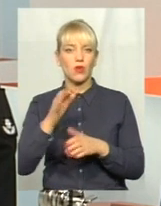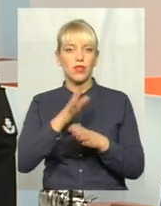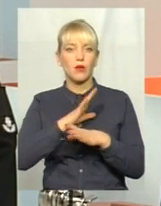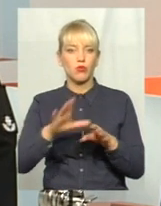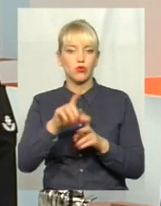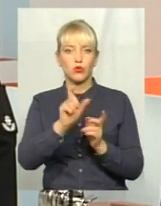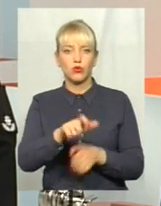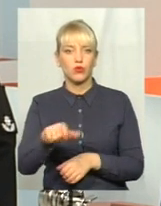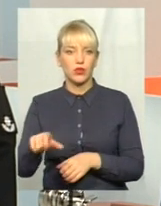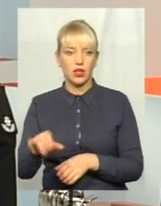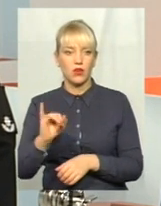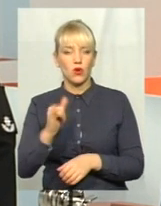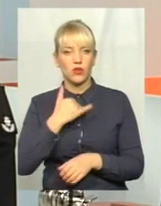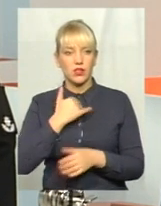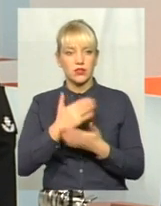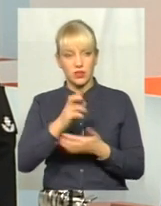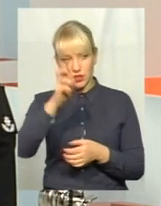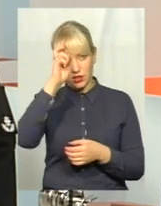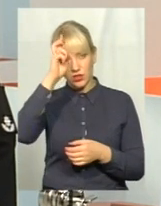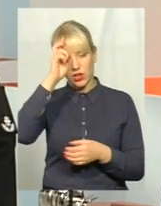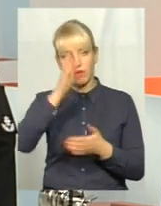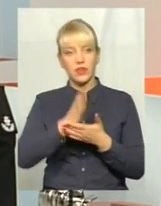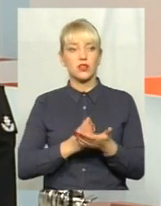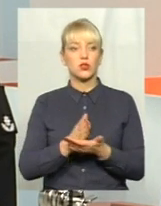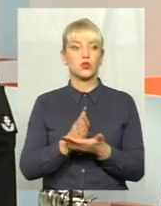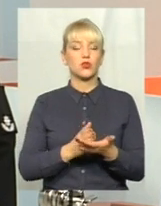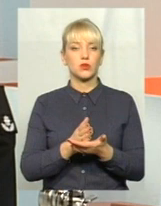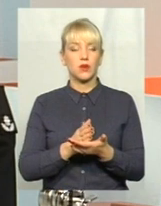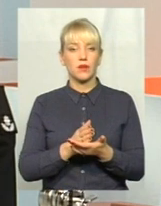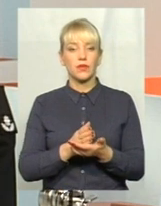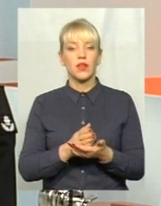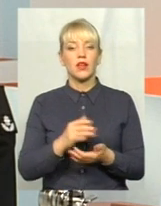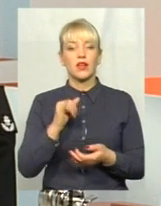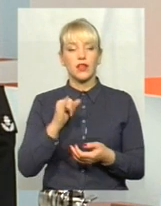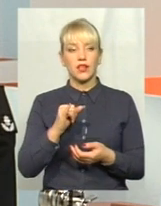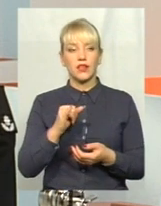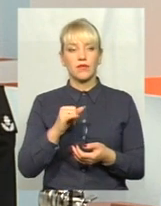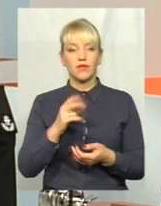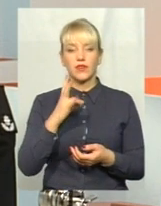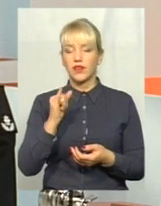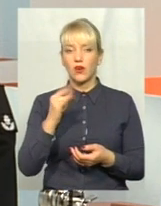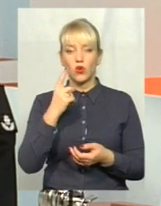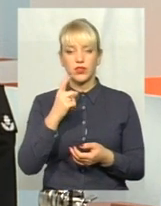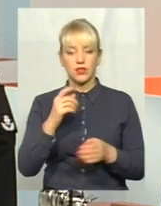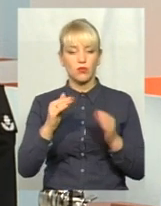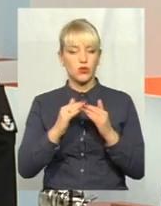Але у нас є державна служба аркбудконтролю і жоден будинок не здається без їхньої